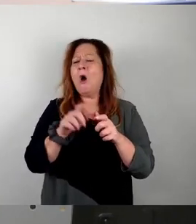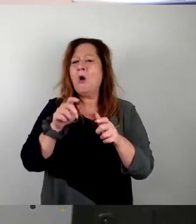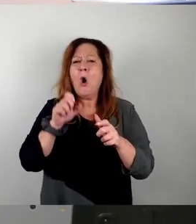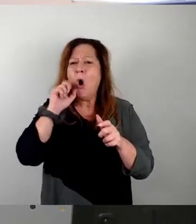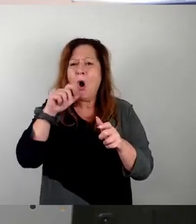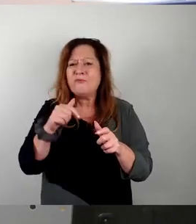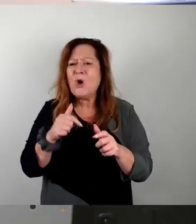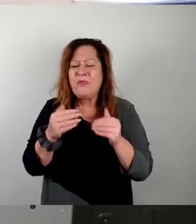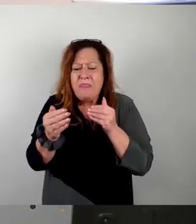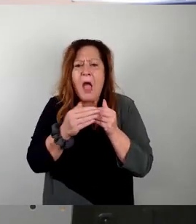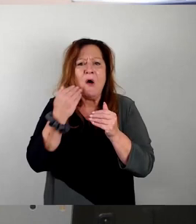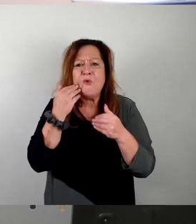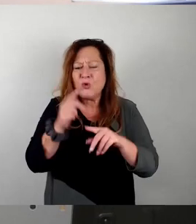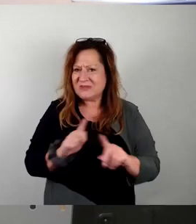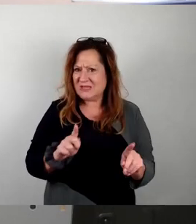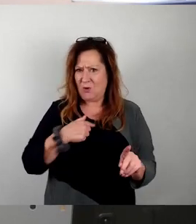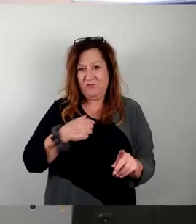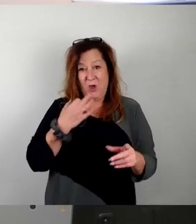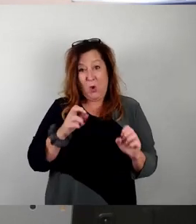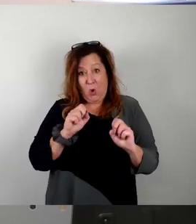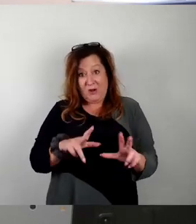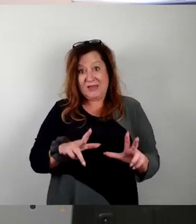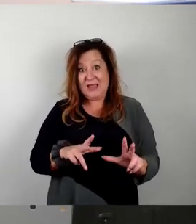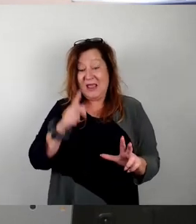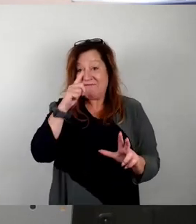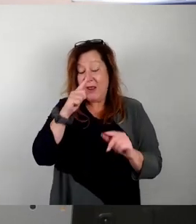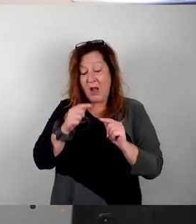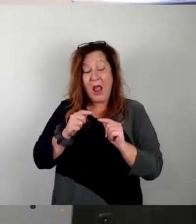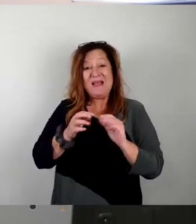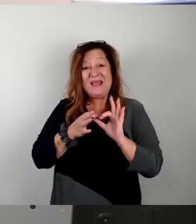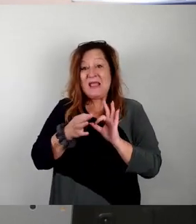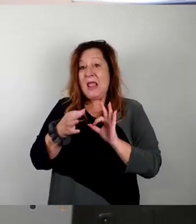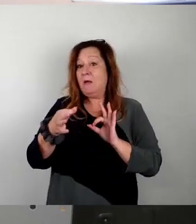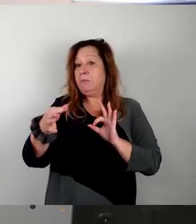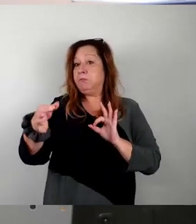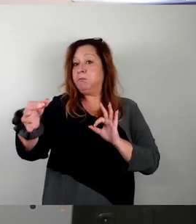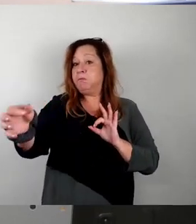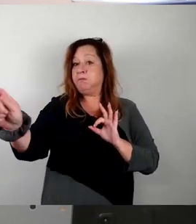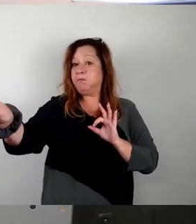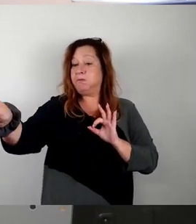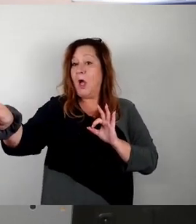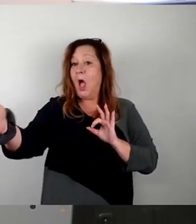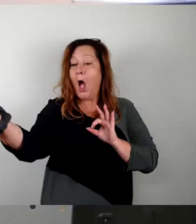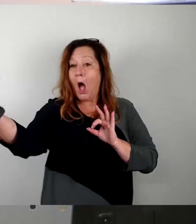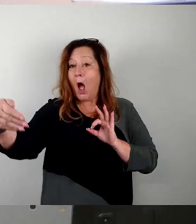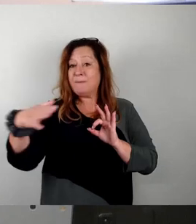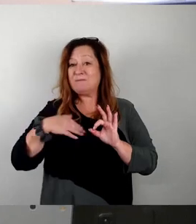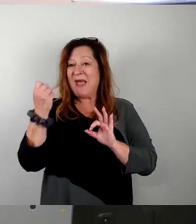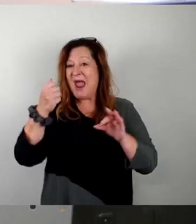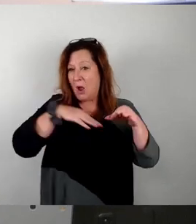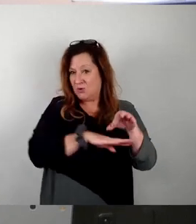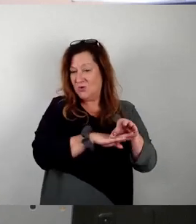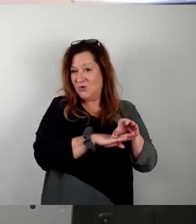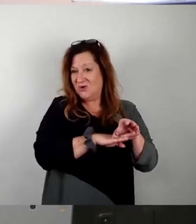diesen Garagen wohnen, wo man sich dann fragt, okay, wenn ich dann mehrere Kilometer entfernt wohne, wie stelle ich denn dann angeblich jeden Abend dort mein Auto ab und hole das dann früh wieder?